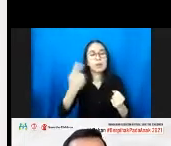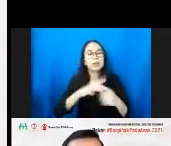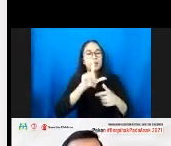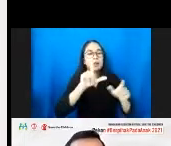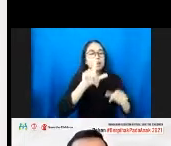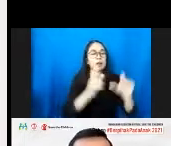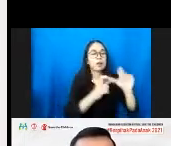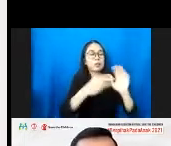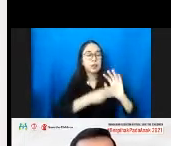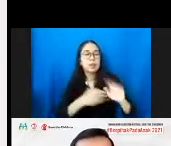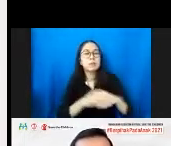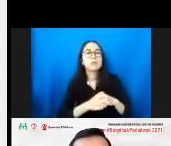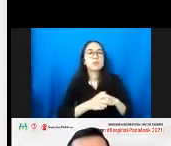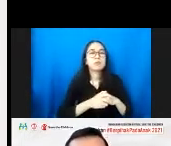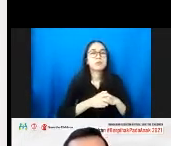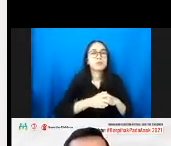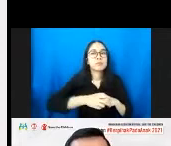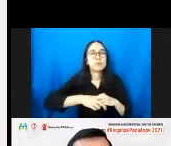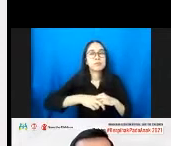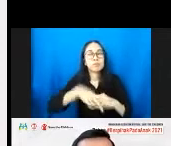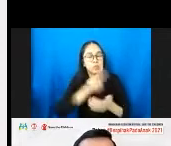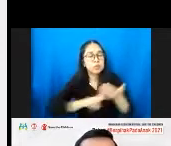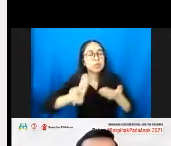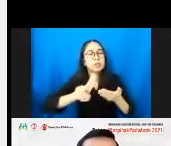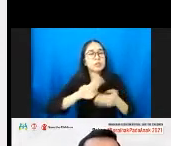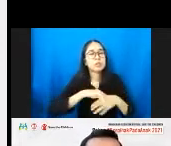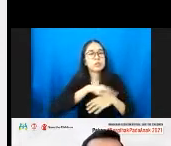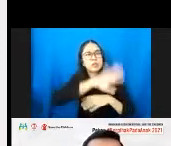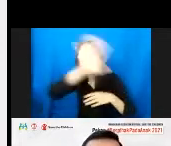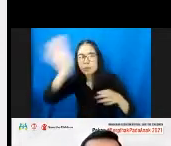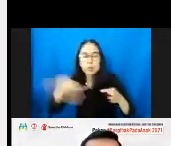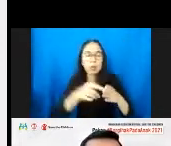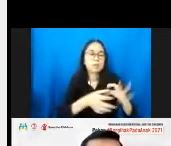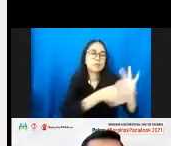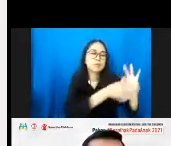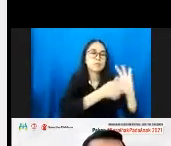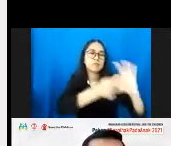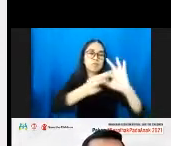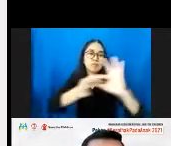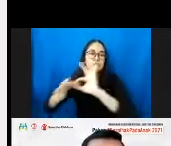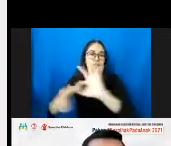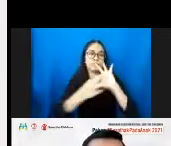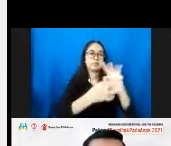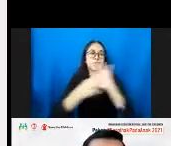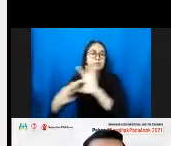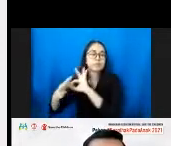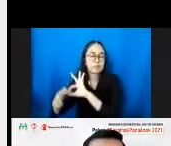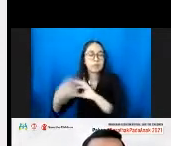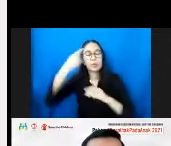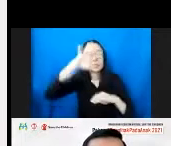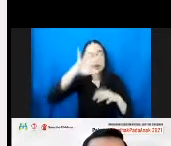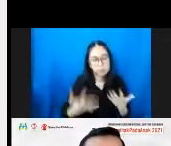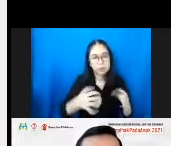dunia usaha, organisasi, profesi, semua bahu-membahu untuk memberikan intervensi gizi